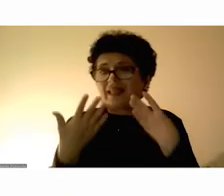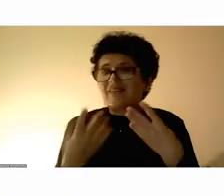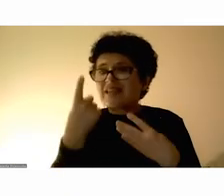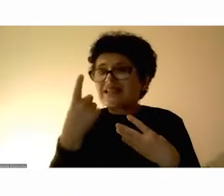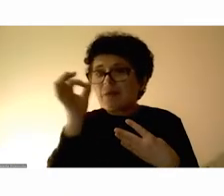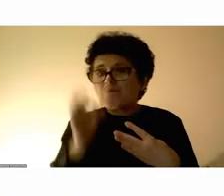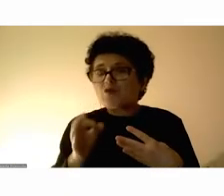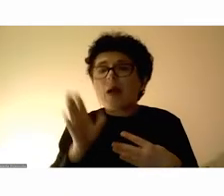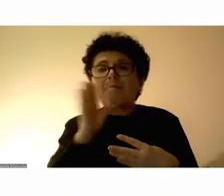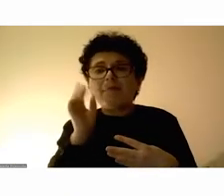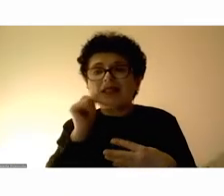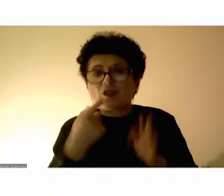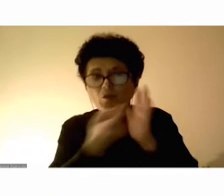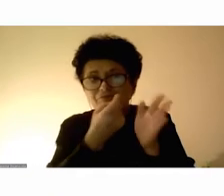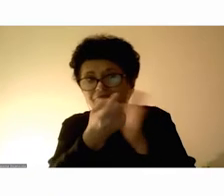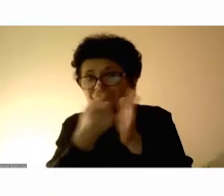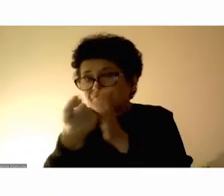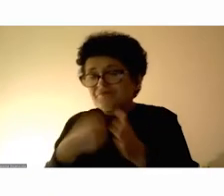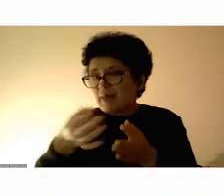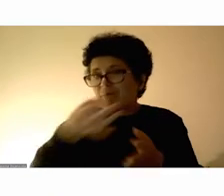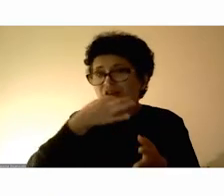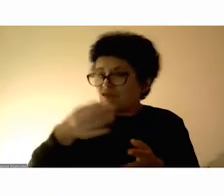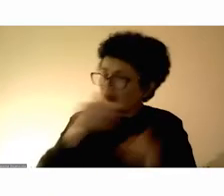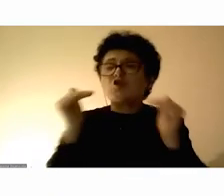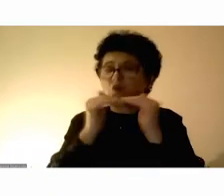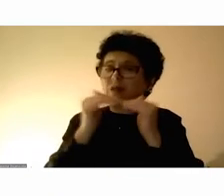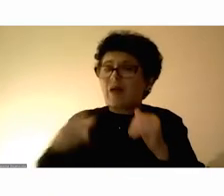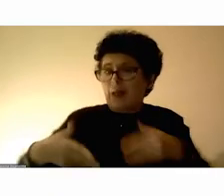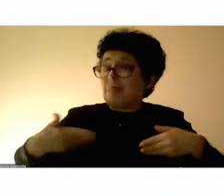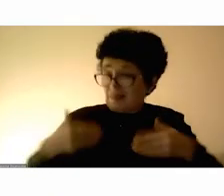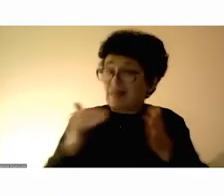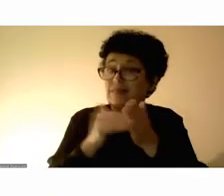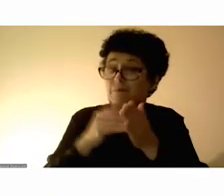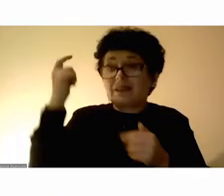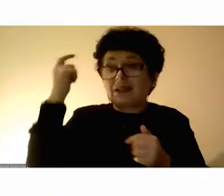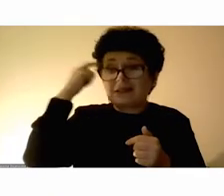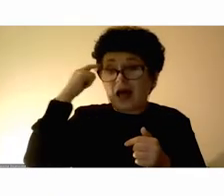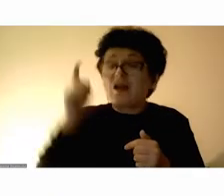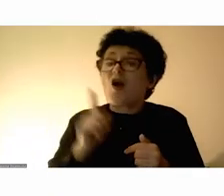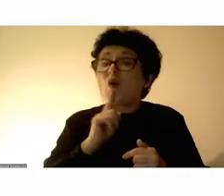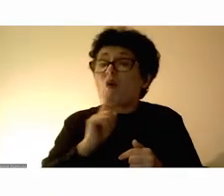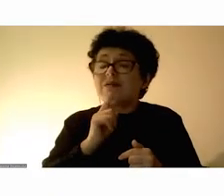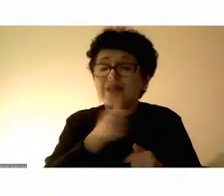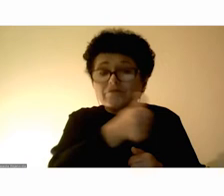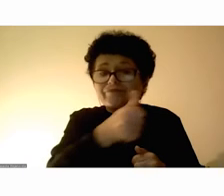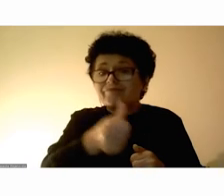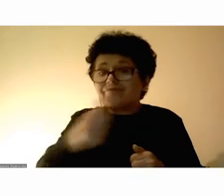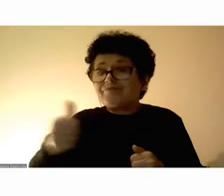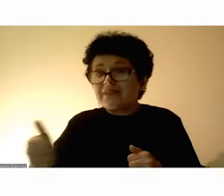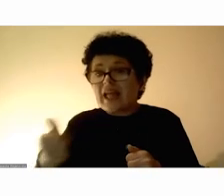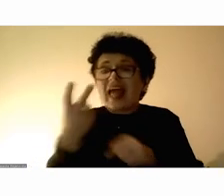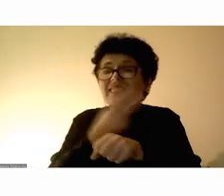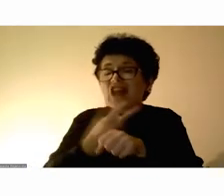испитаните родители, старатели, се согласуваат дека младите треба да знаат кои се индивидуалните обштествените